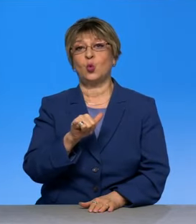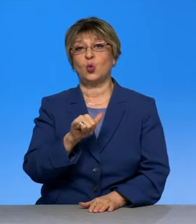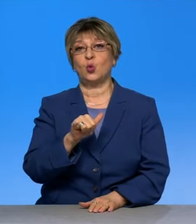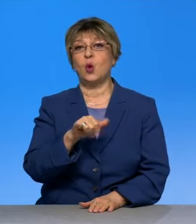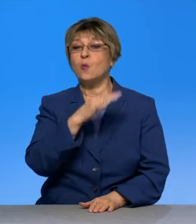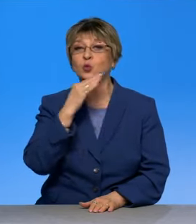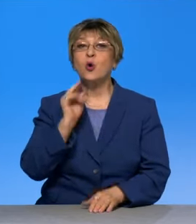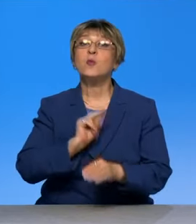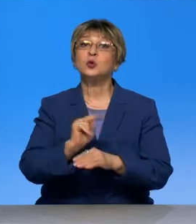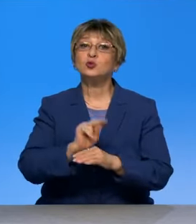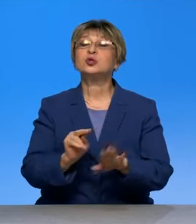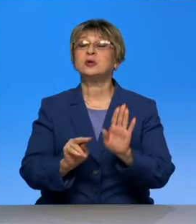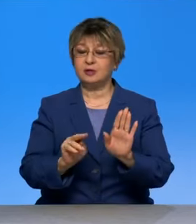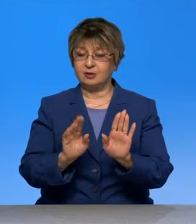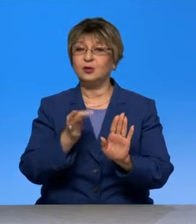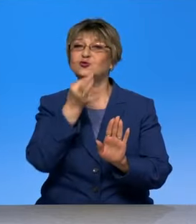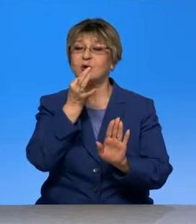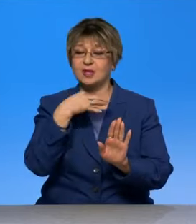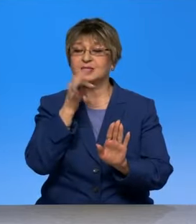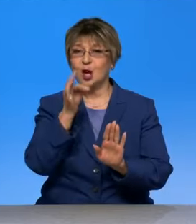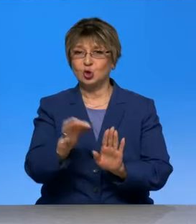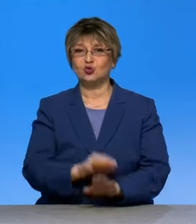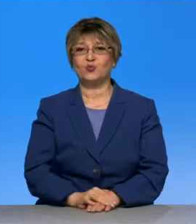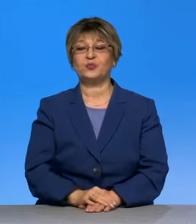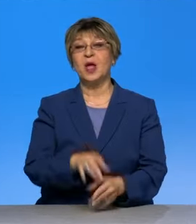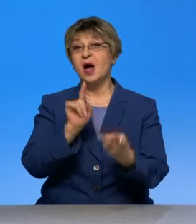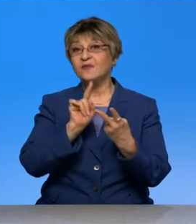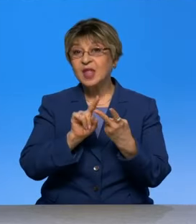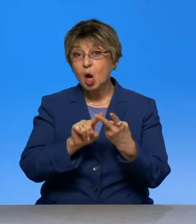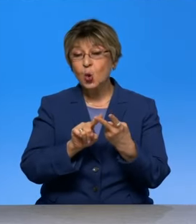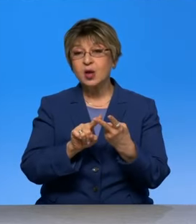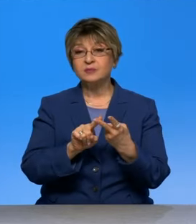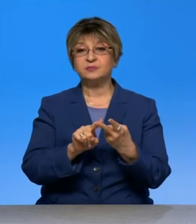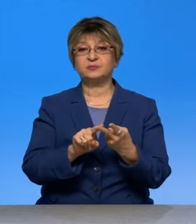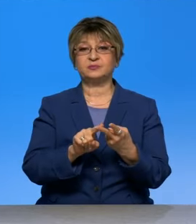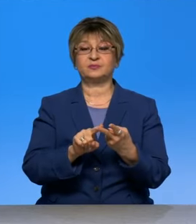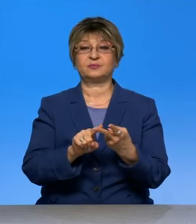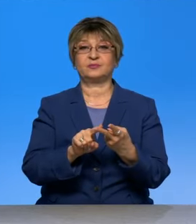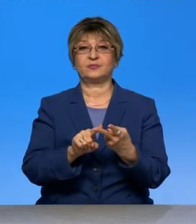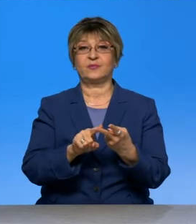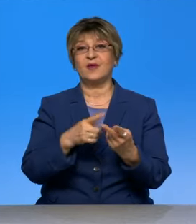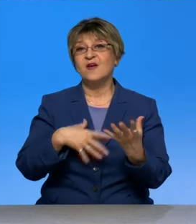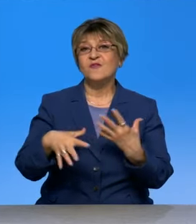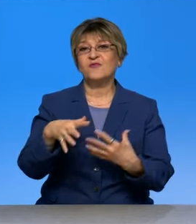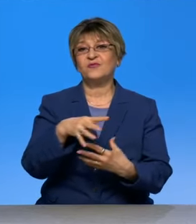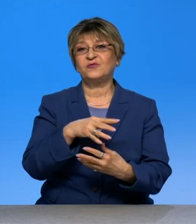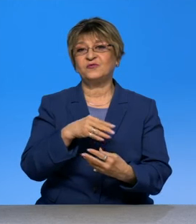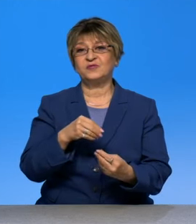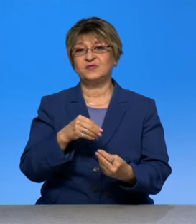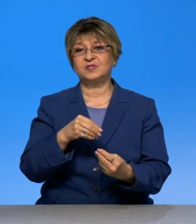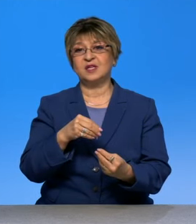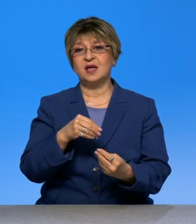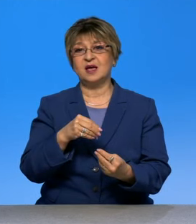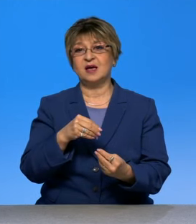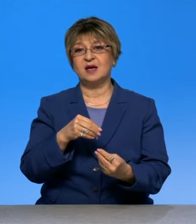другим условиям работы. Да, да. Второе, что научил. Научилась именно все мощности, как больницы строились